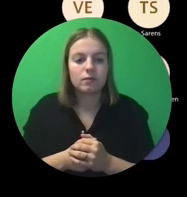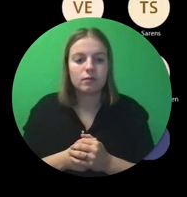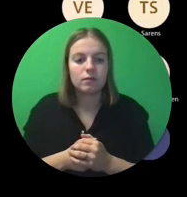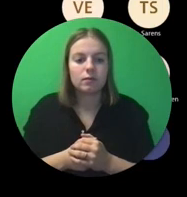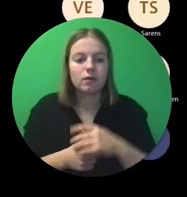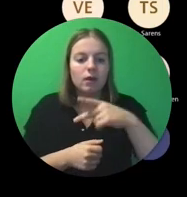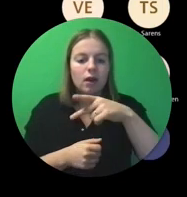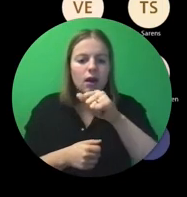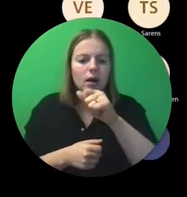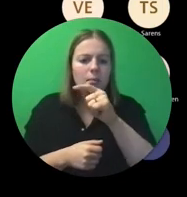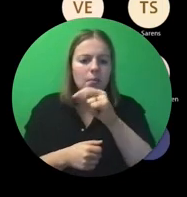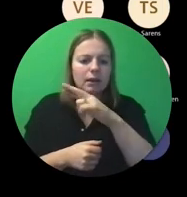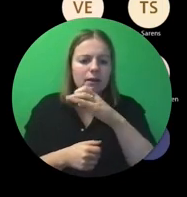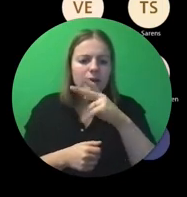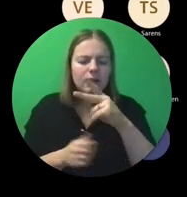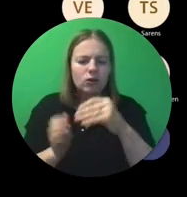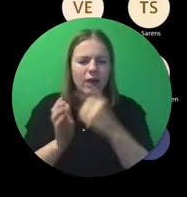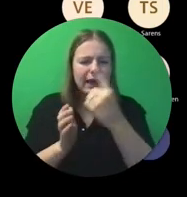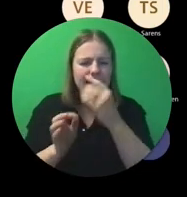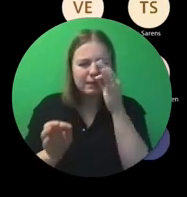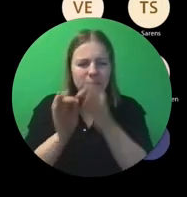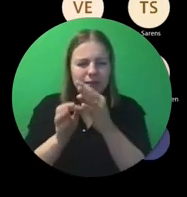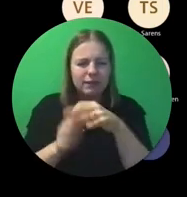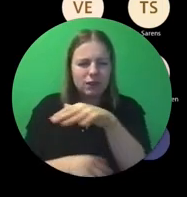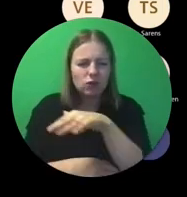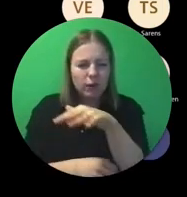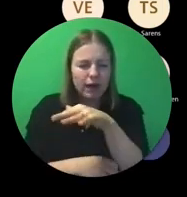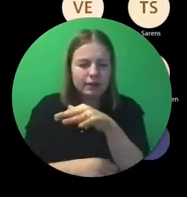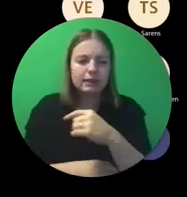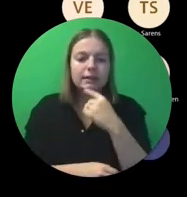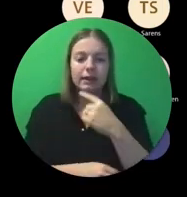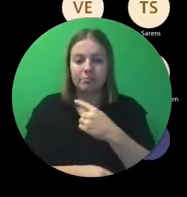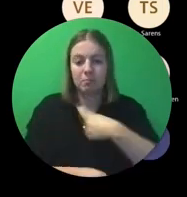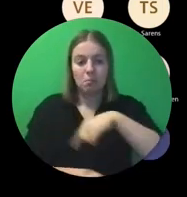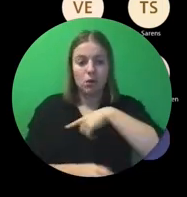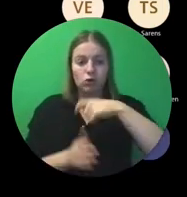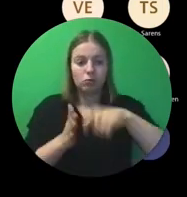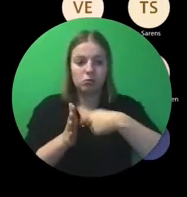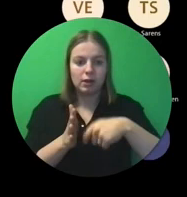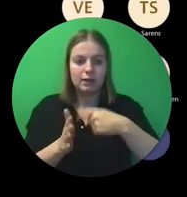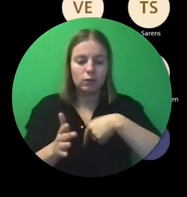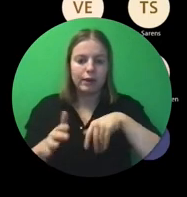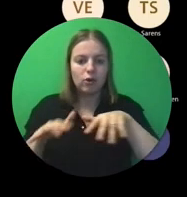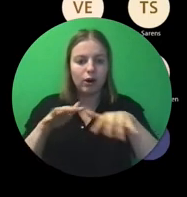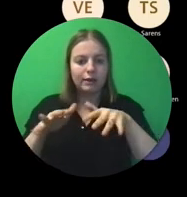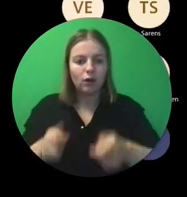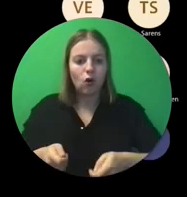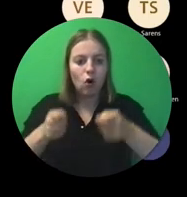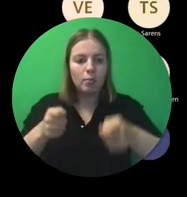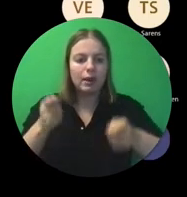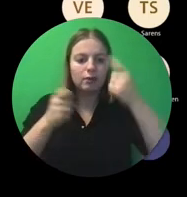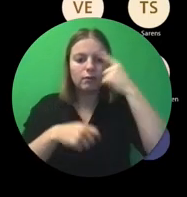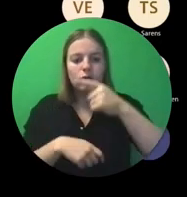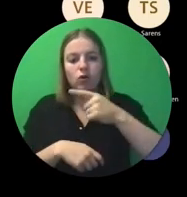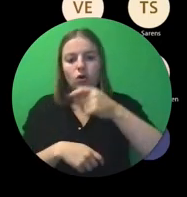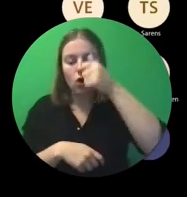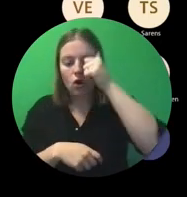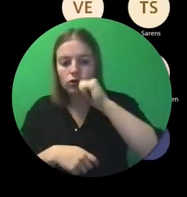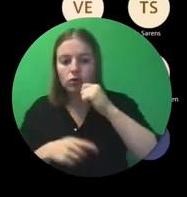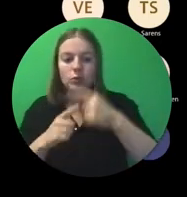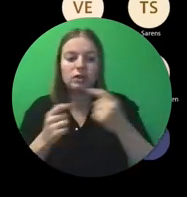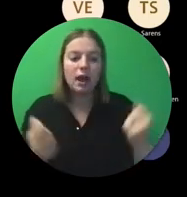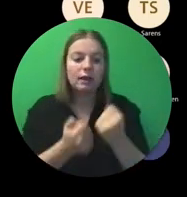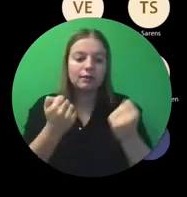Patrick heeft hier een specifieke situatie. Hij zegt, in ons project organiseren we opleidingen voor ouders en activiteiten voor hun